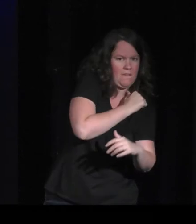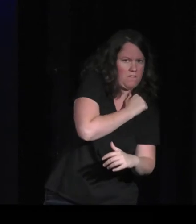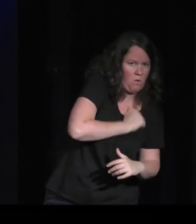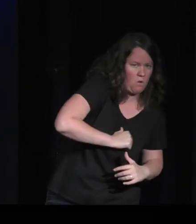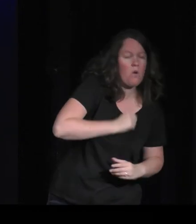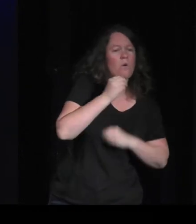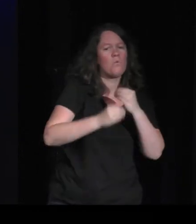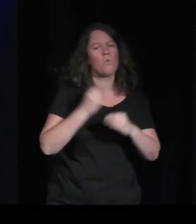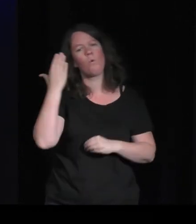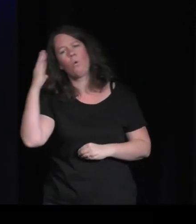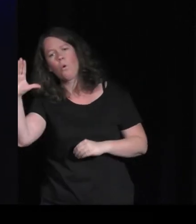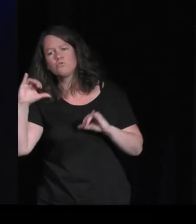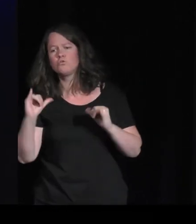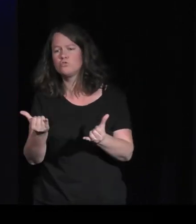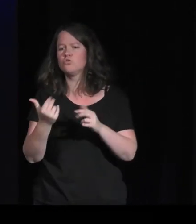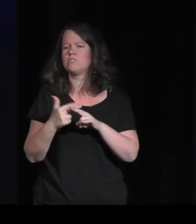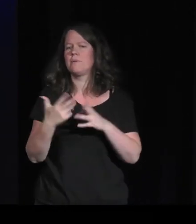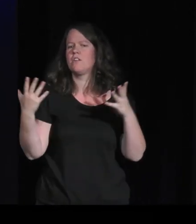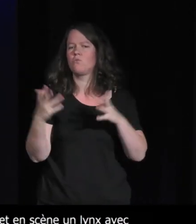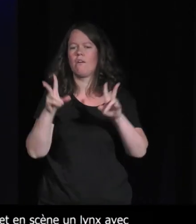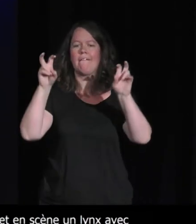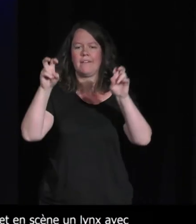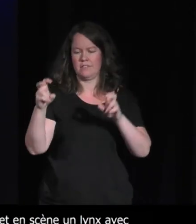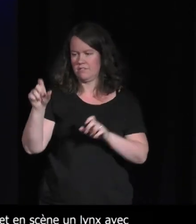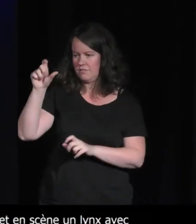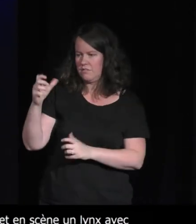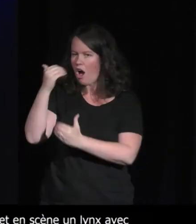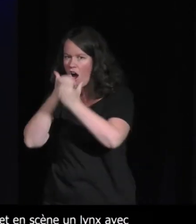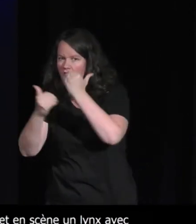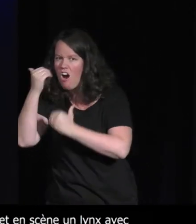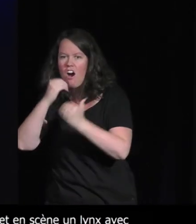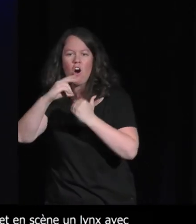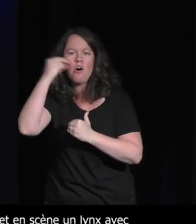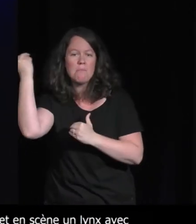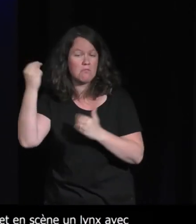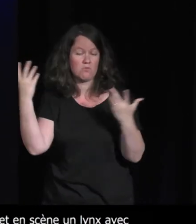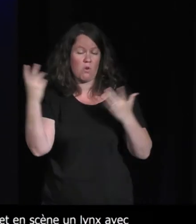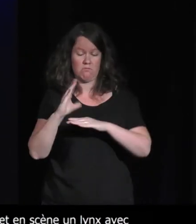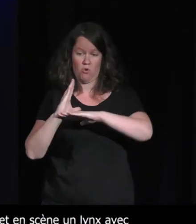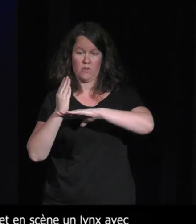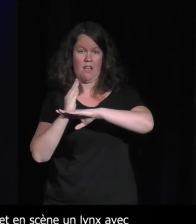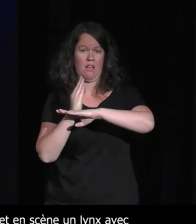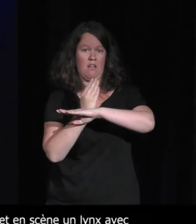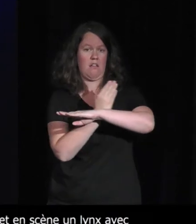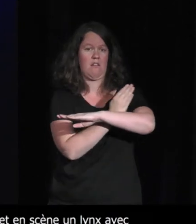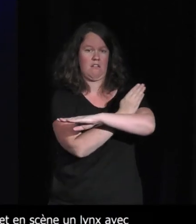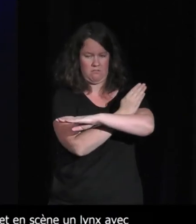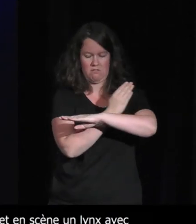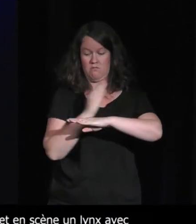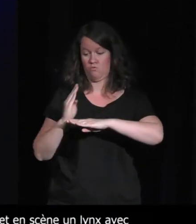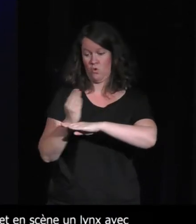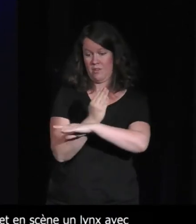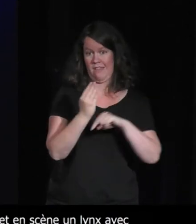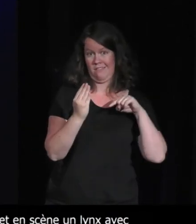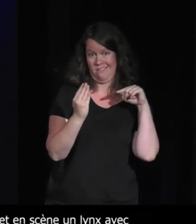cette conférence qui s'appelle Man Eater le mangeur d'hommes qui est un requin un shark qui est donc pour le coup permet